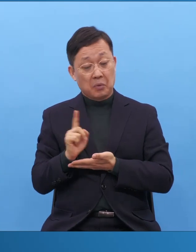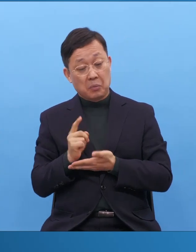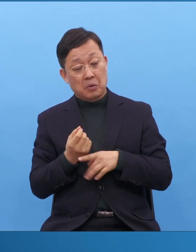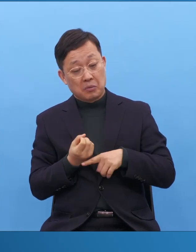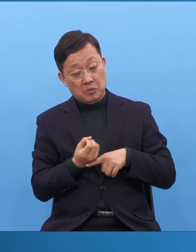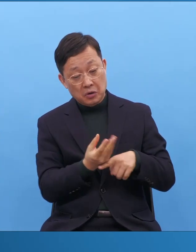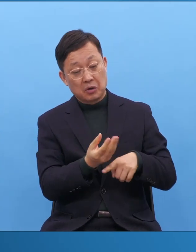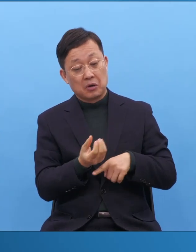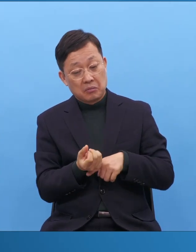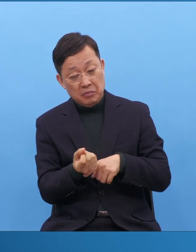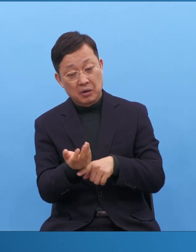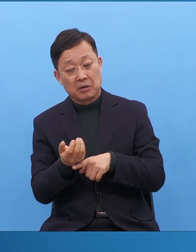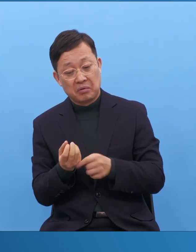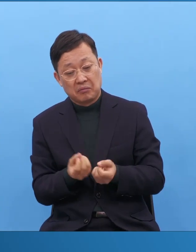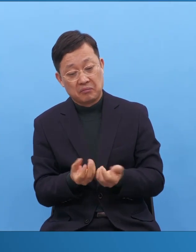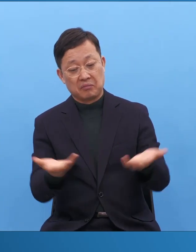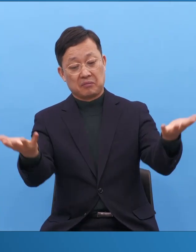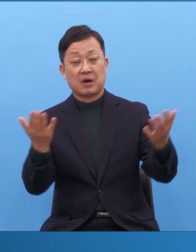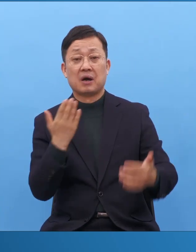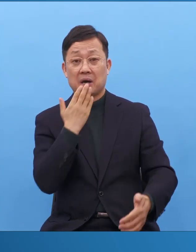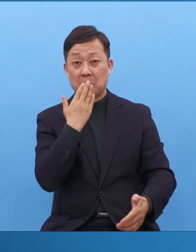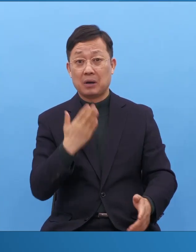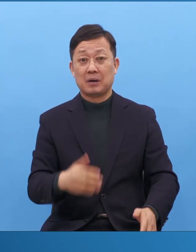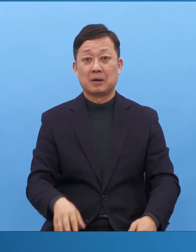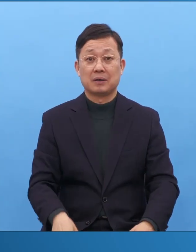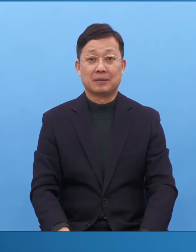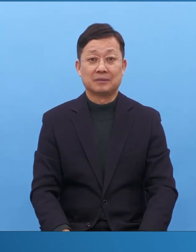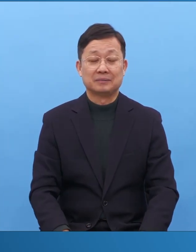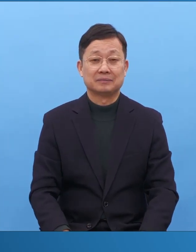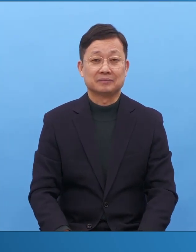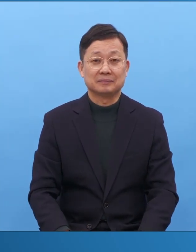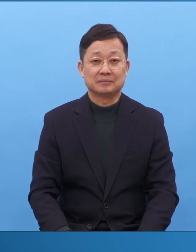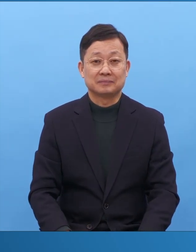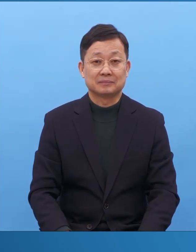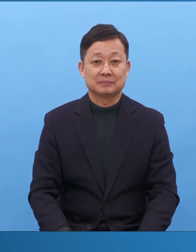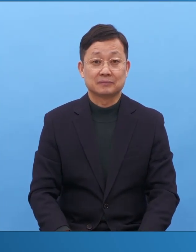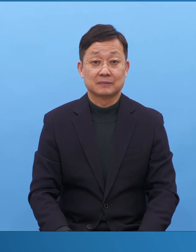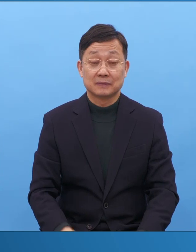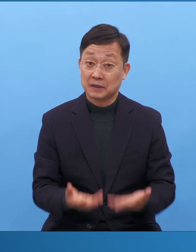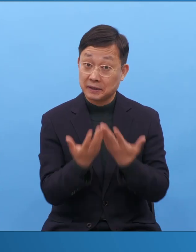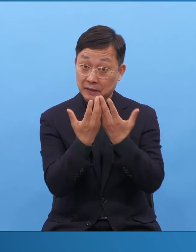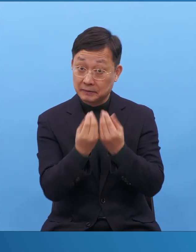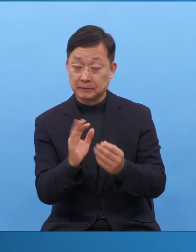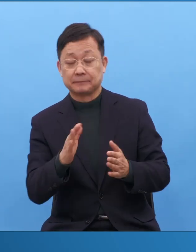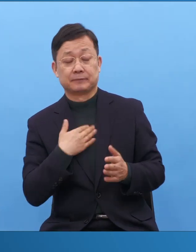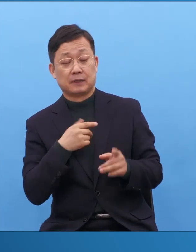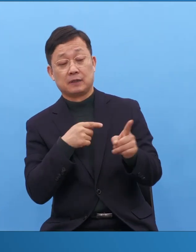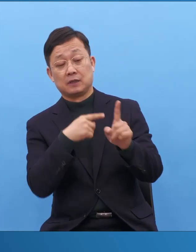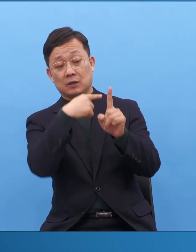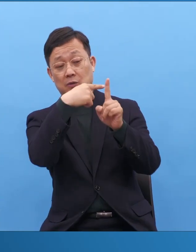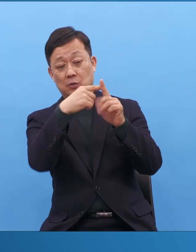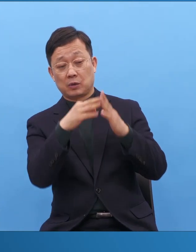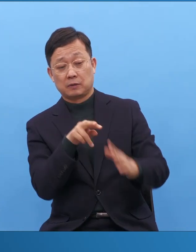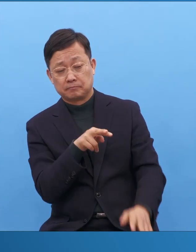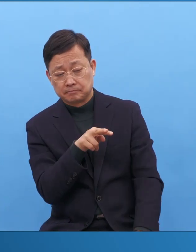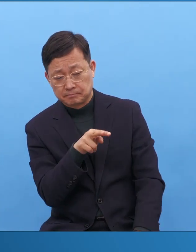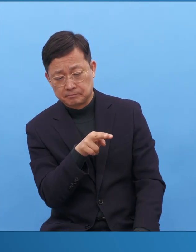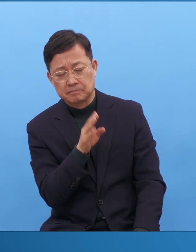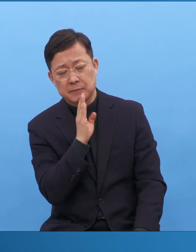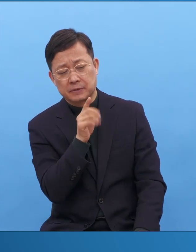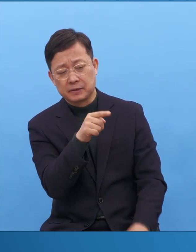이 교회를 꼭 가야 되겠다 하는 있어야죠.